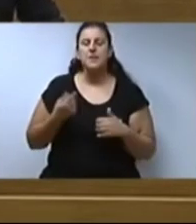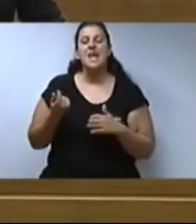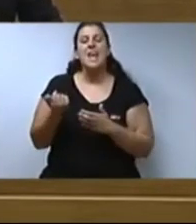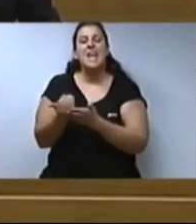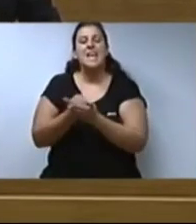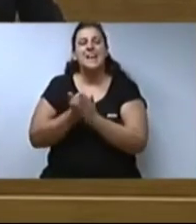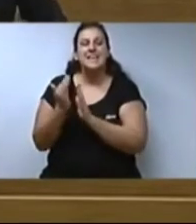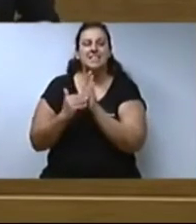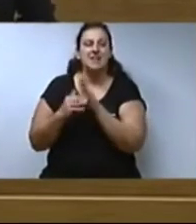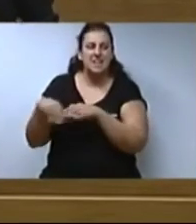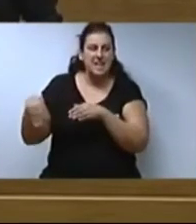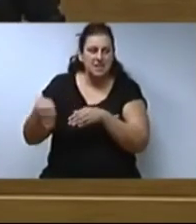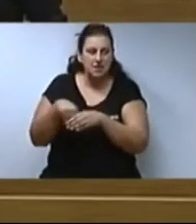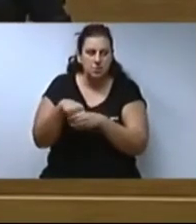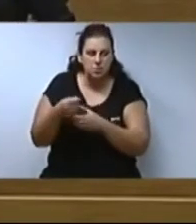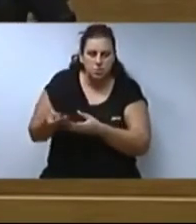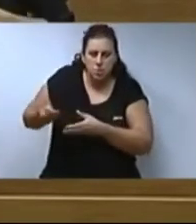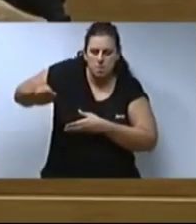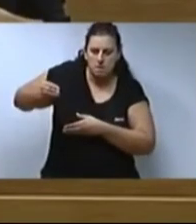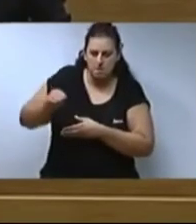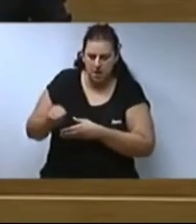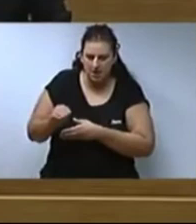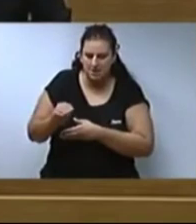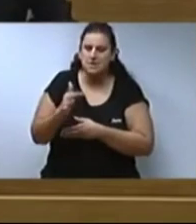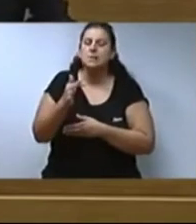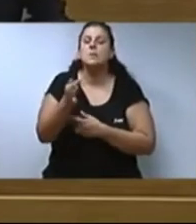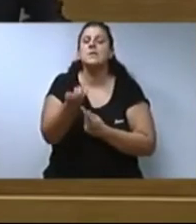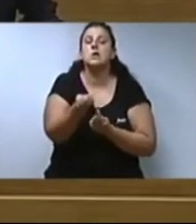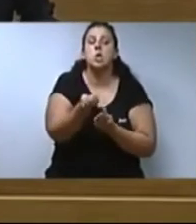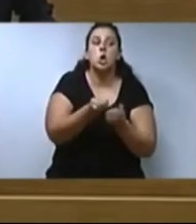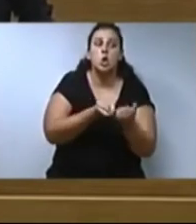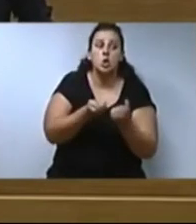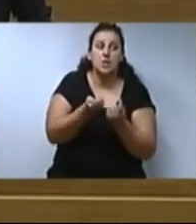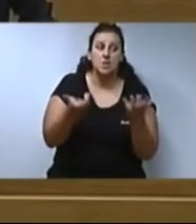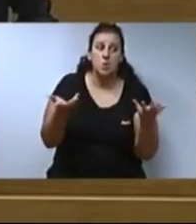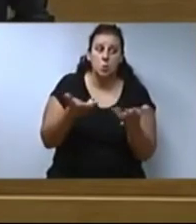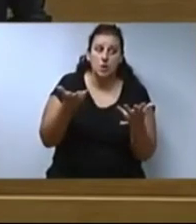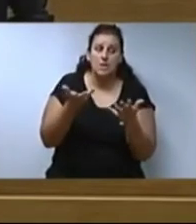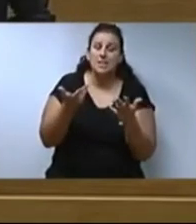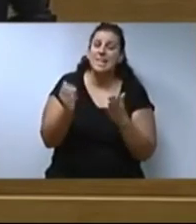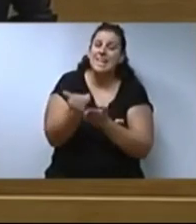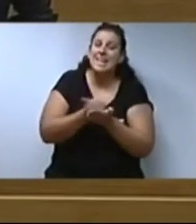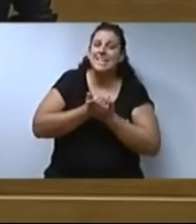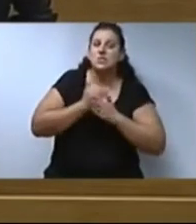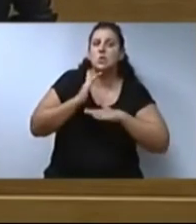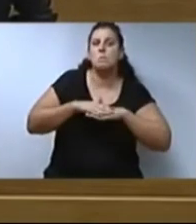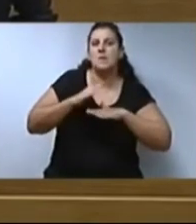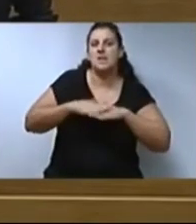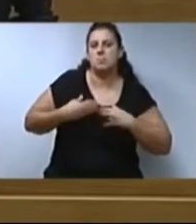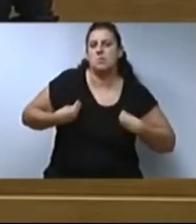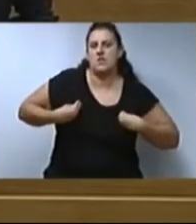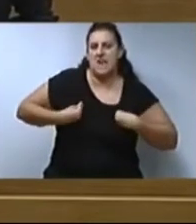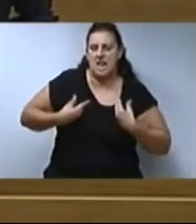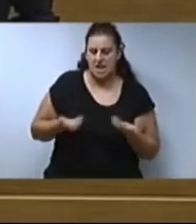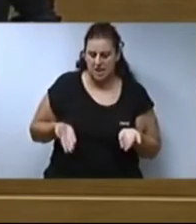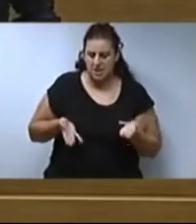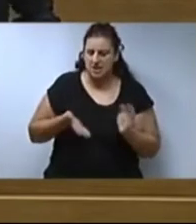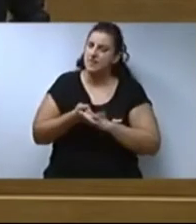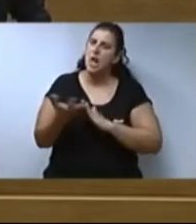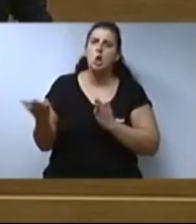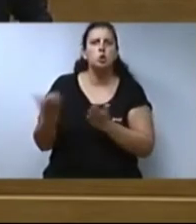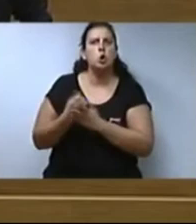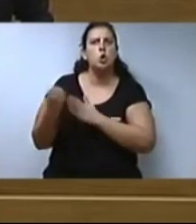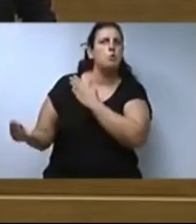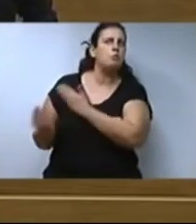totes les seues vessants, i la coordinació urgent amb el nou ingrés mínim vital. I és que, senyories, no tot és finançament.